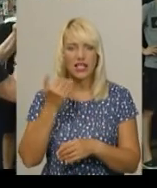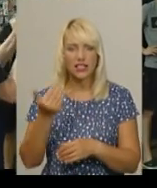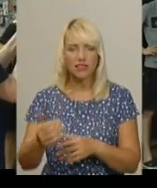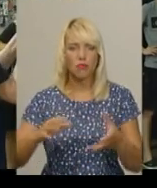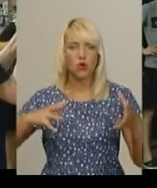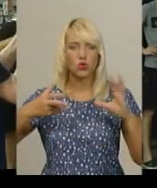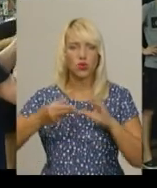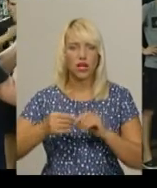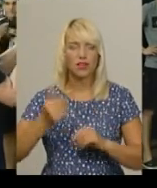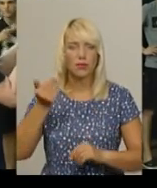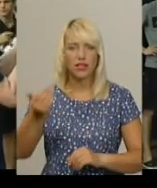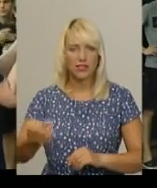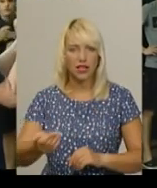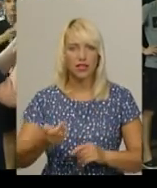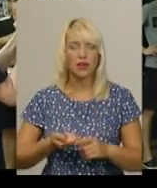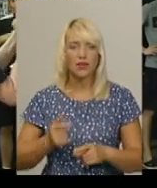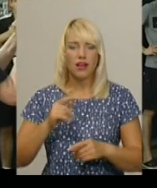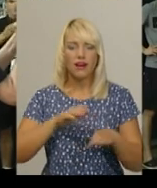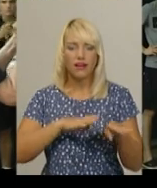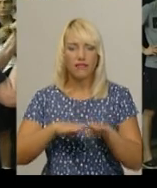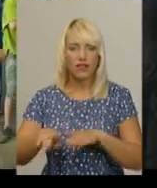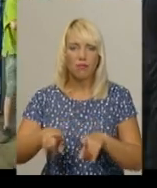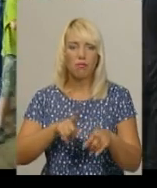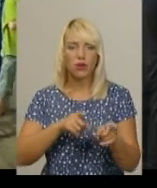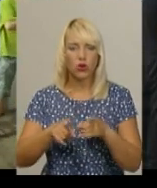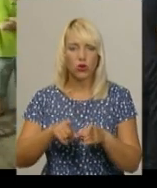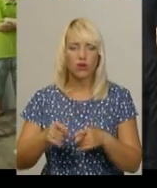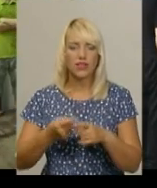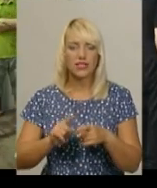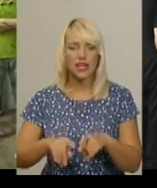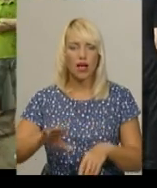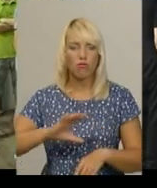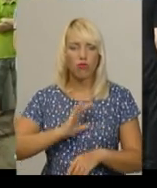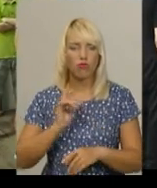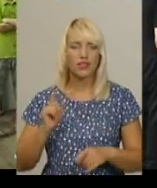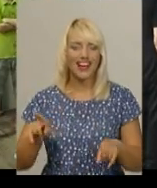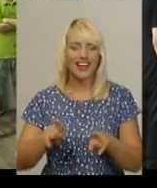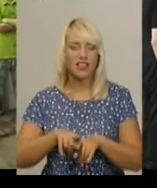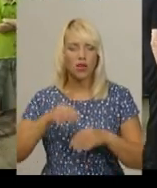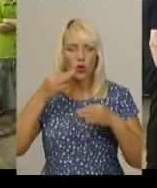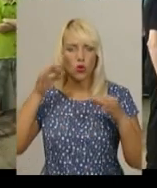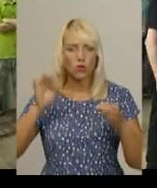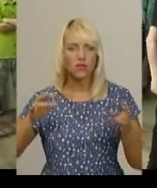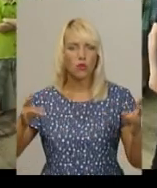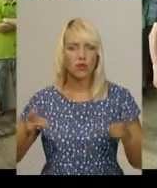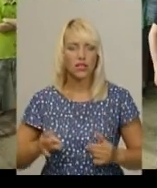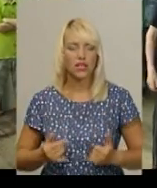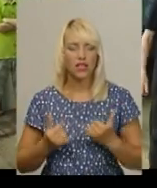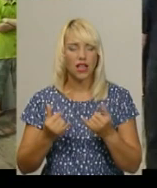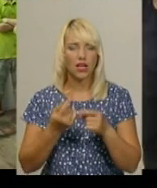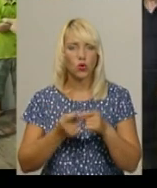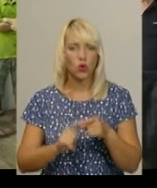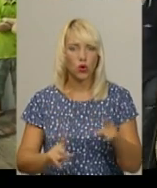за їхнім рівнем підготовки. Це буде такий, скажімо, досвід, необхідний для того, щоб